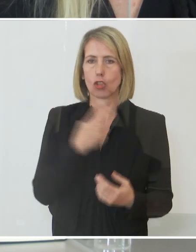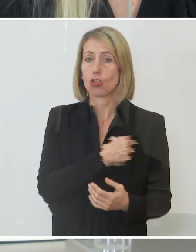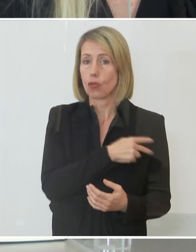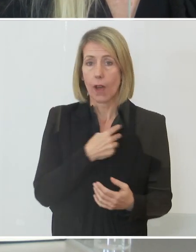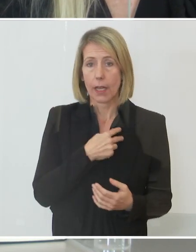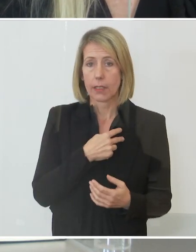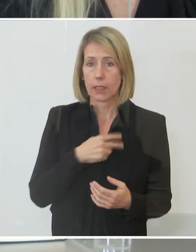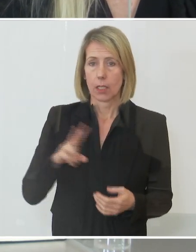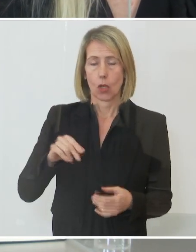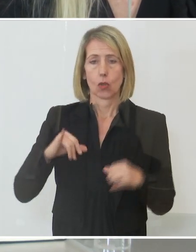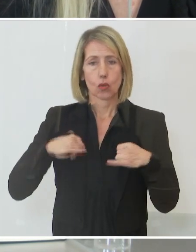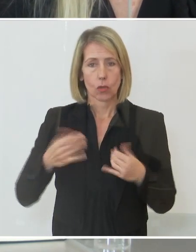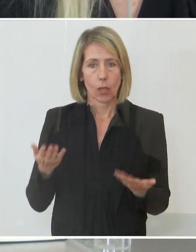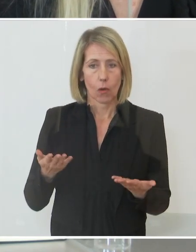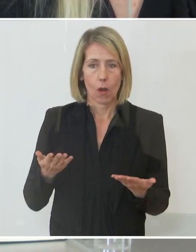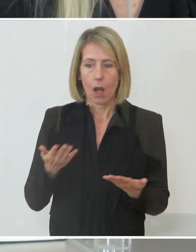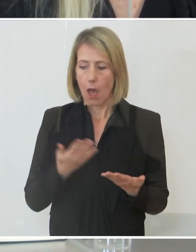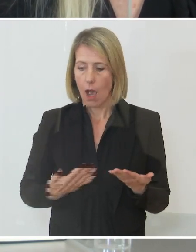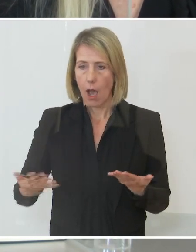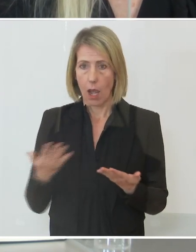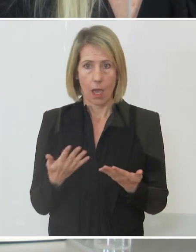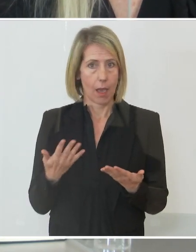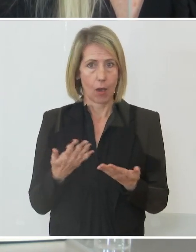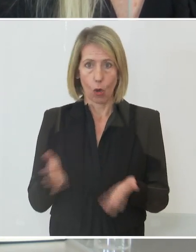Südtirol. Dort ist eigentlich alles offen.